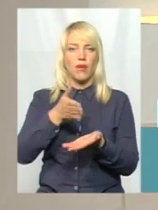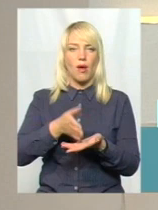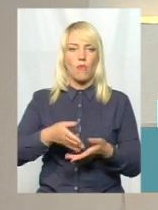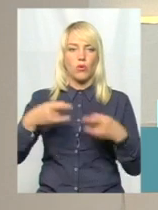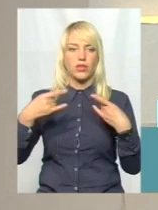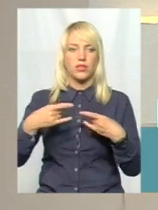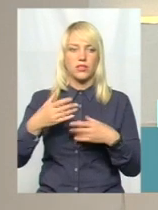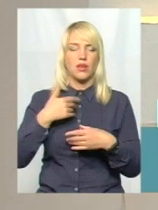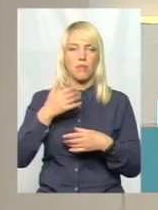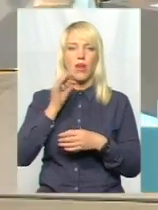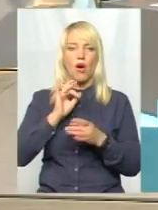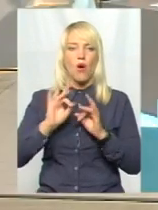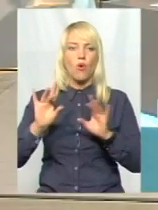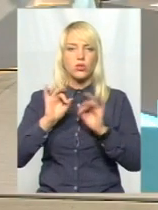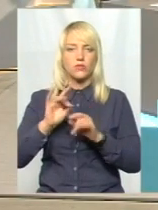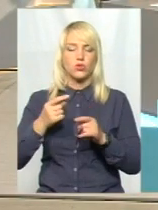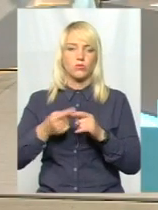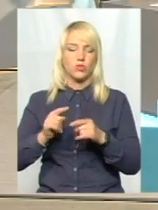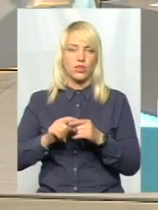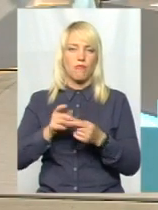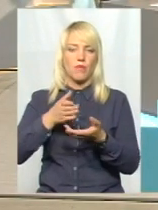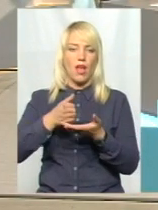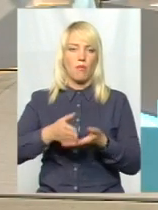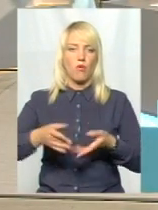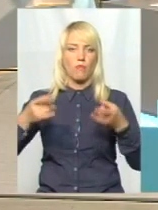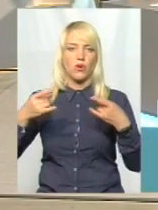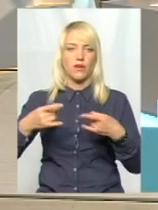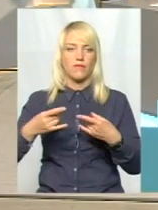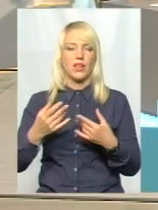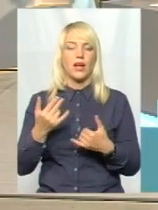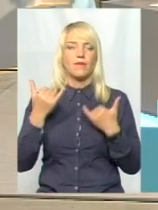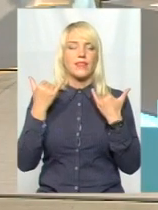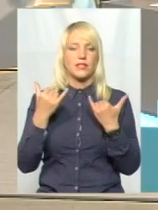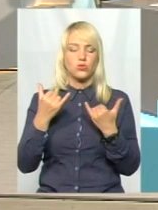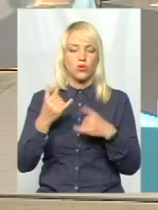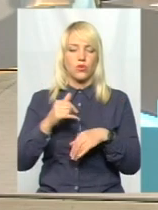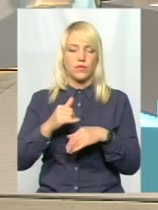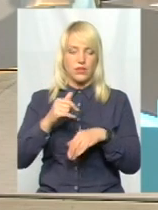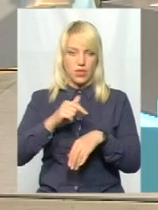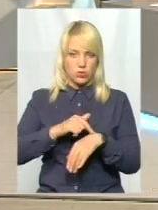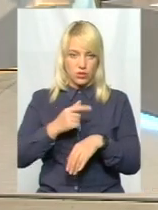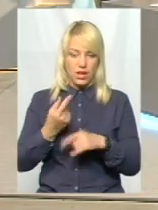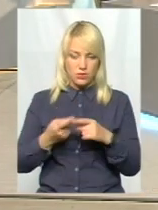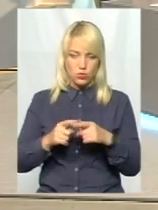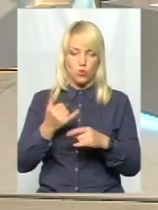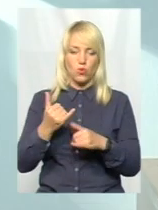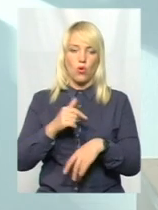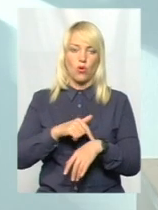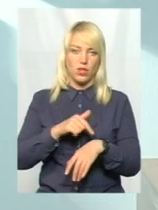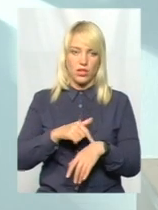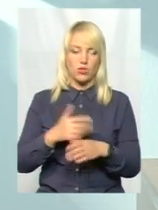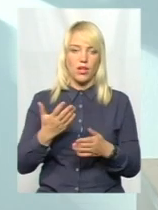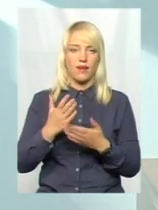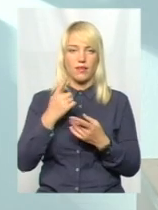у прямому ефірі. Отож, пані Олександра, на цю годину, яка вже є нова інформація по цій справі? На цю